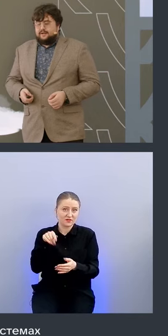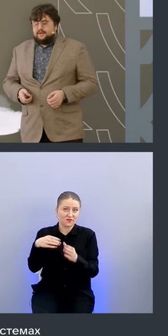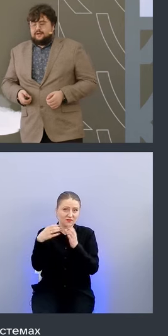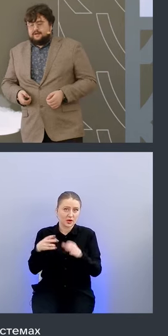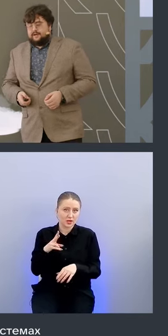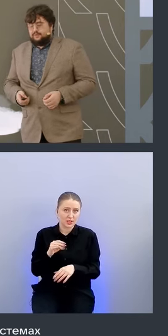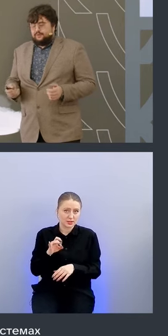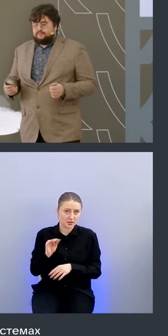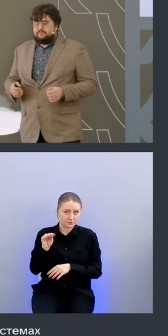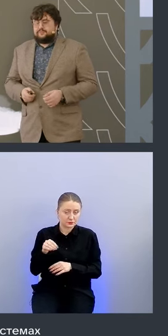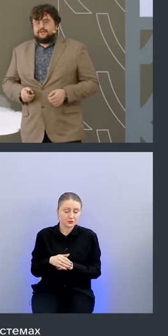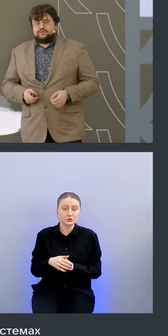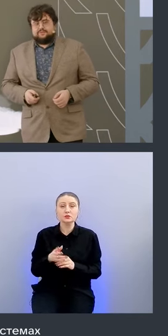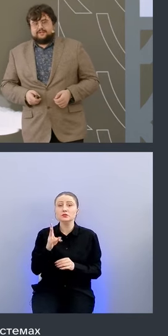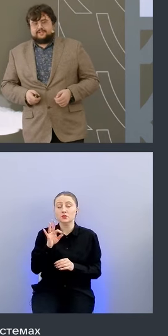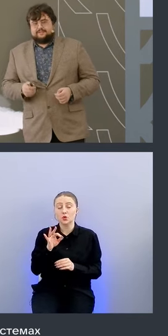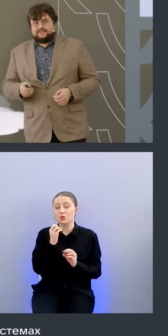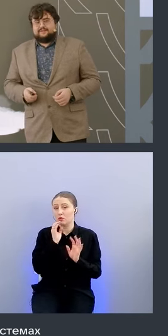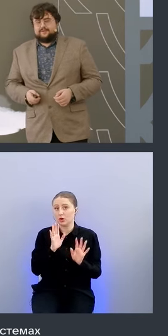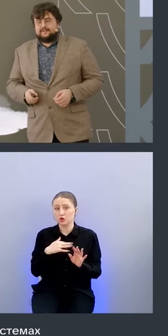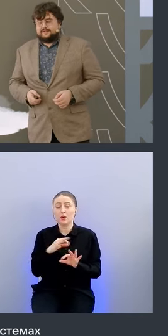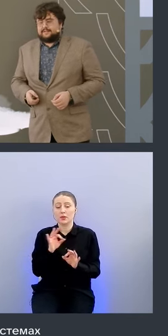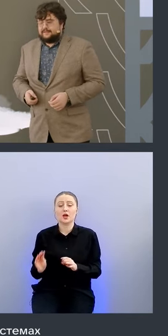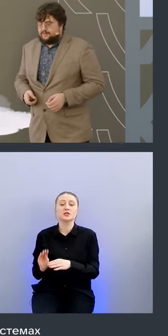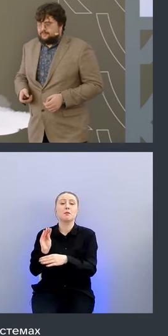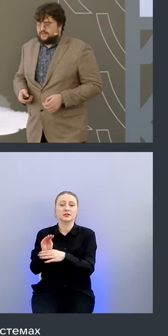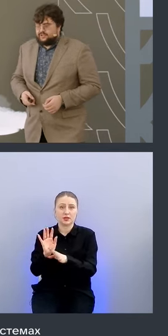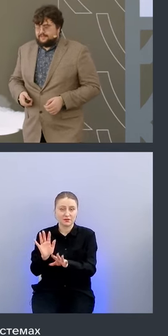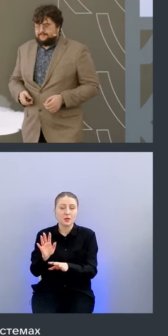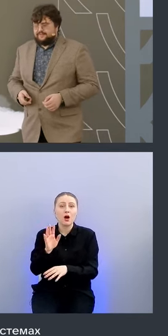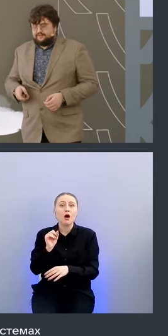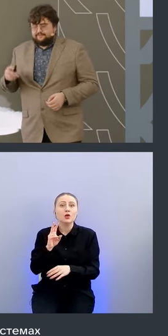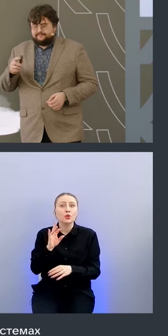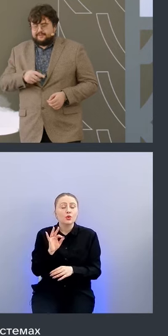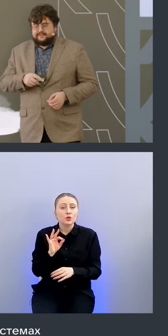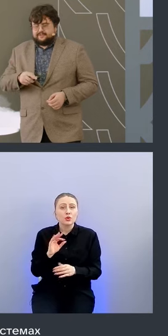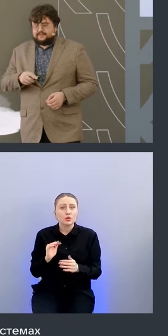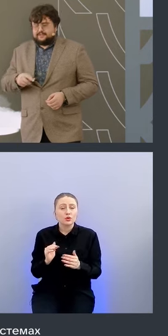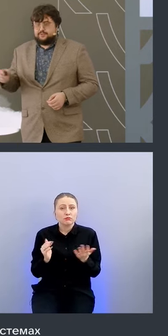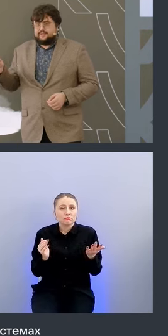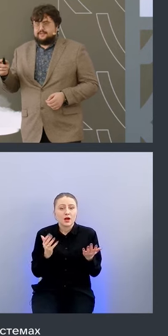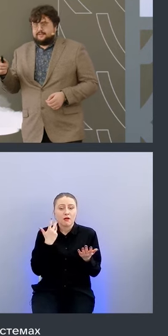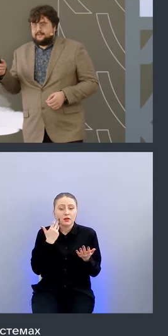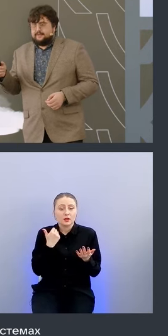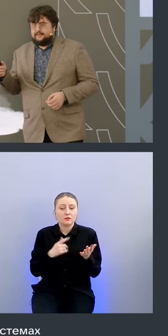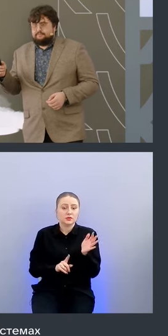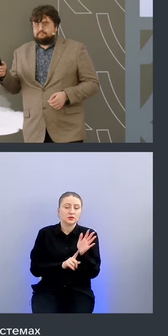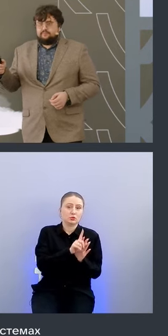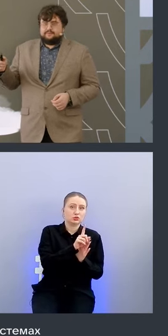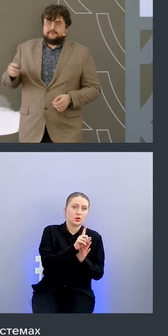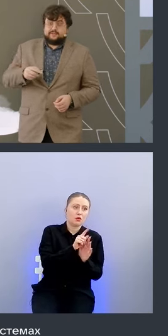но мы хорошо прекрасно мы поставим это на кластер но опять же это когда запускается